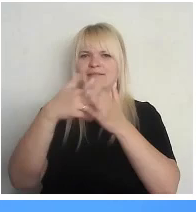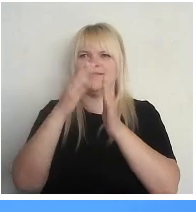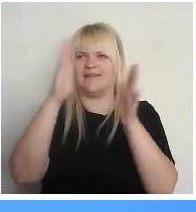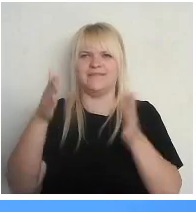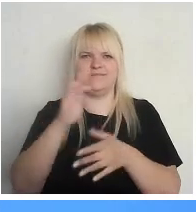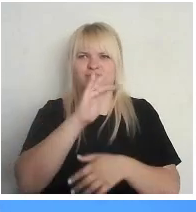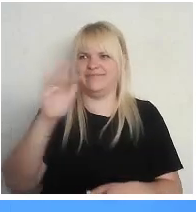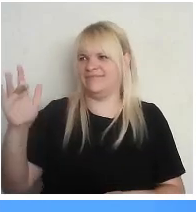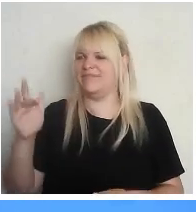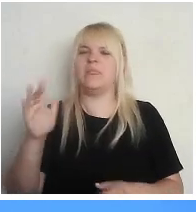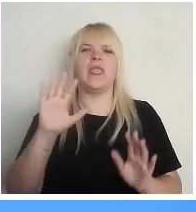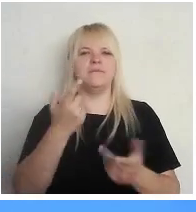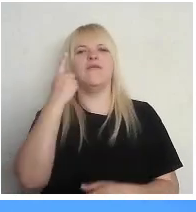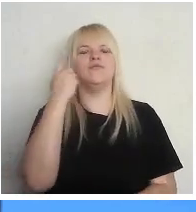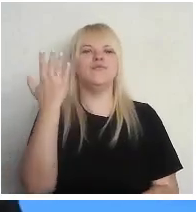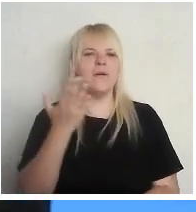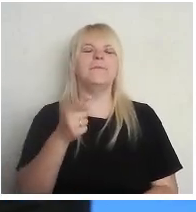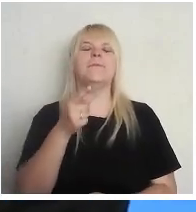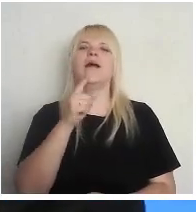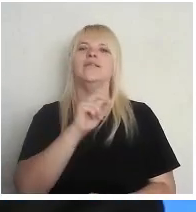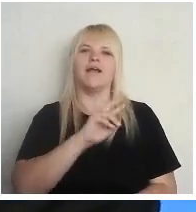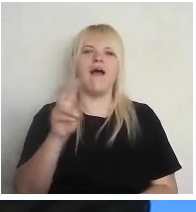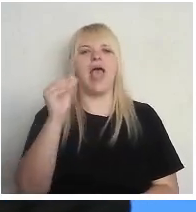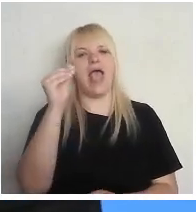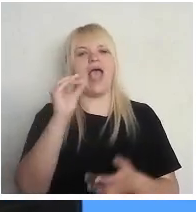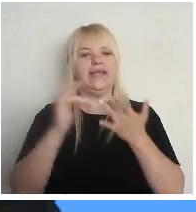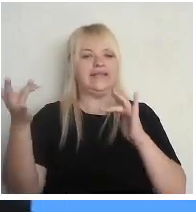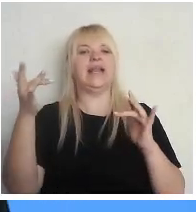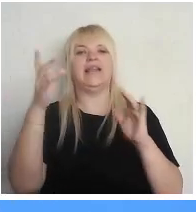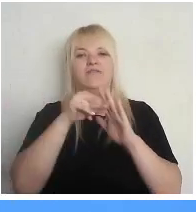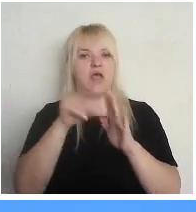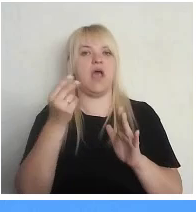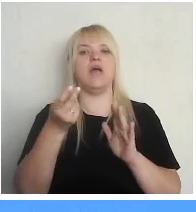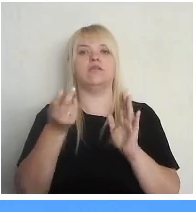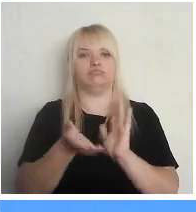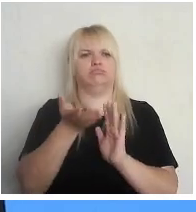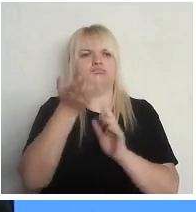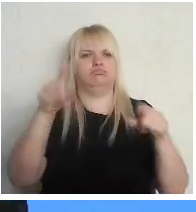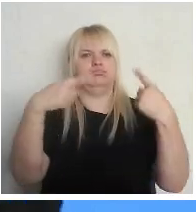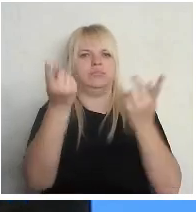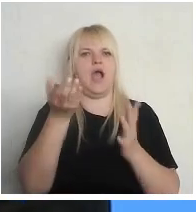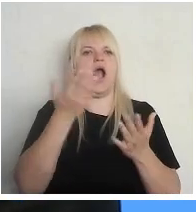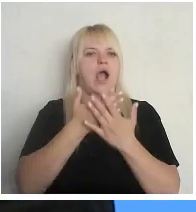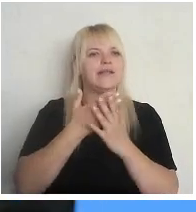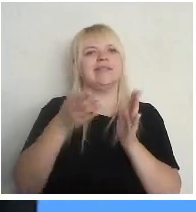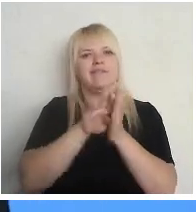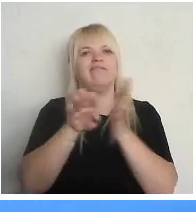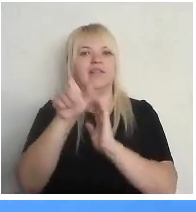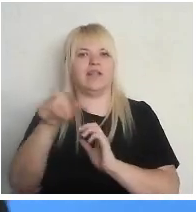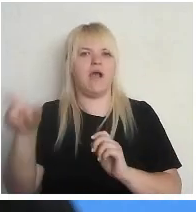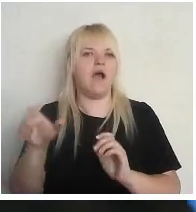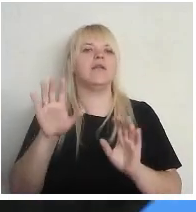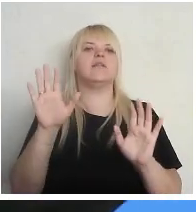Bet domājot par to, cik lielā mērā e-vēlēšanas varētu veicināt aktivitāti, un vai tas kaut ko varētu palīdzēt diesporai,